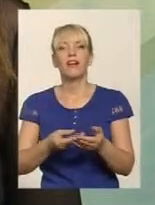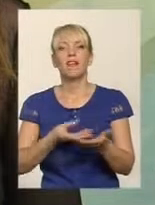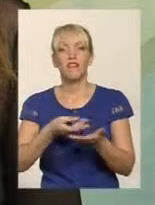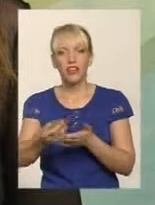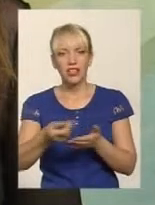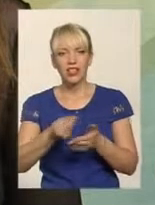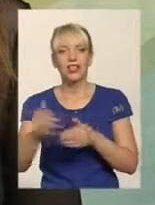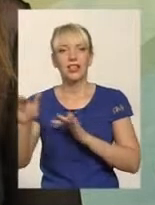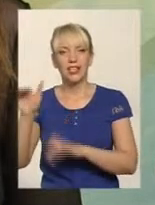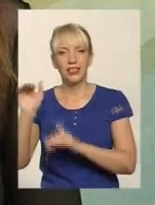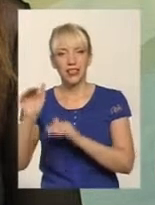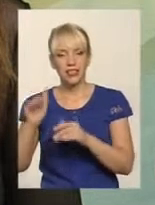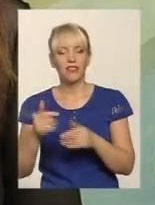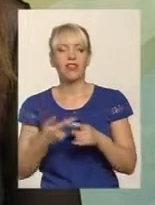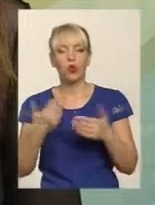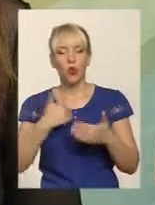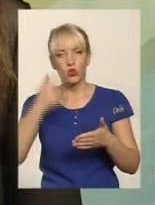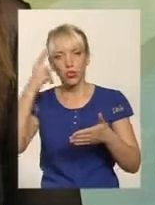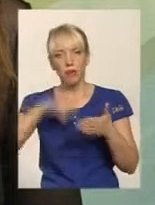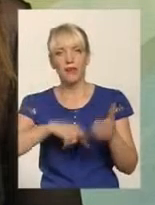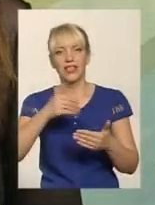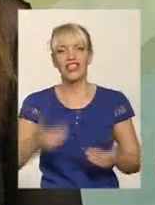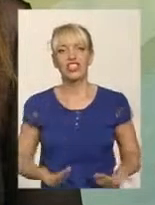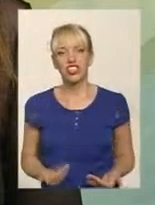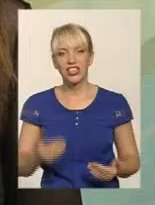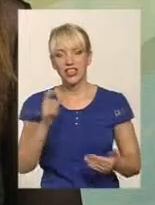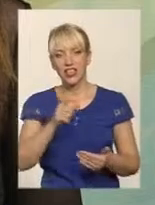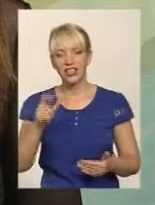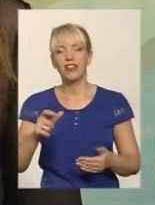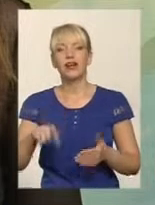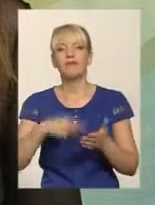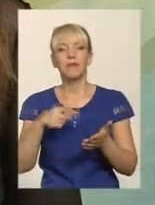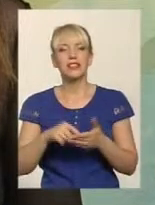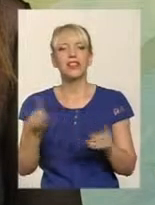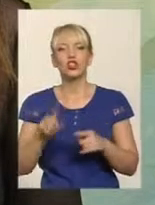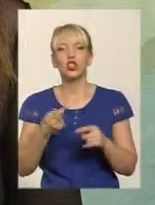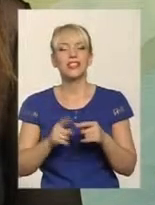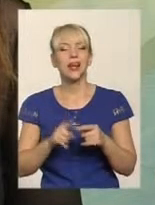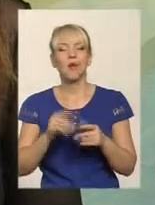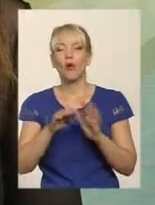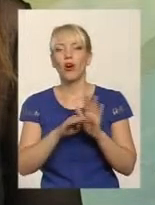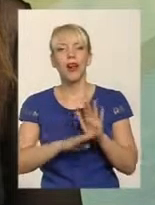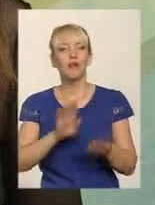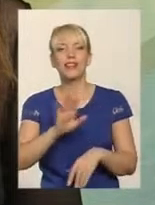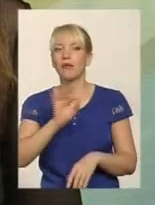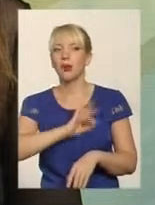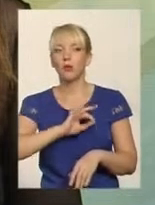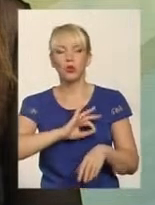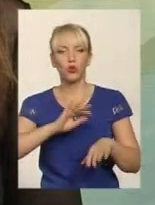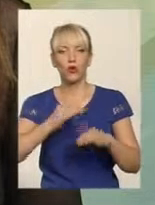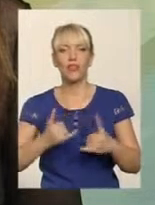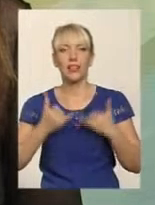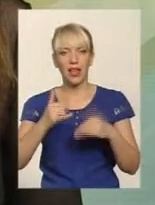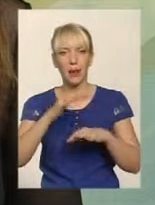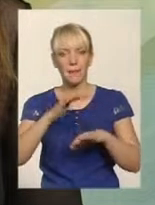запевнити жителів міста, що ця програма – це не прибуткова програма банку, а це